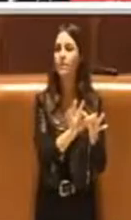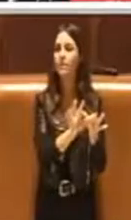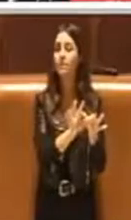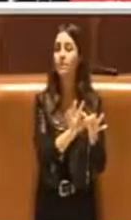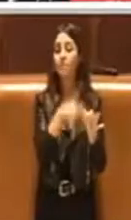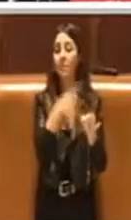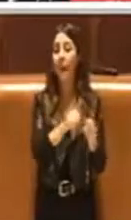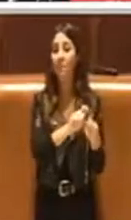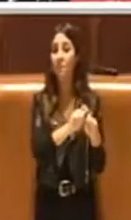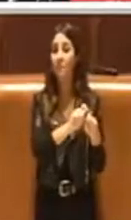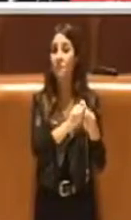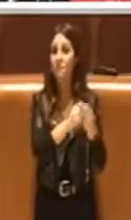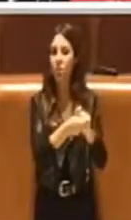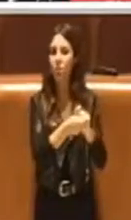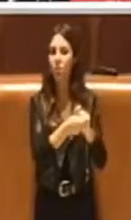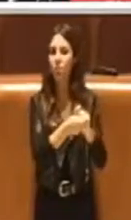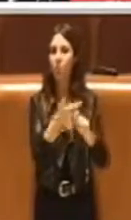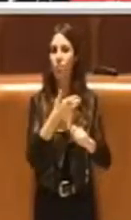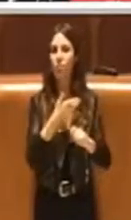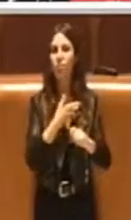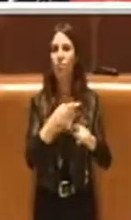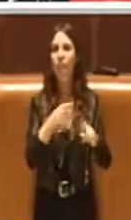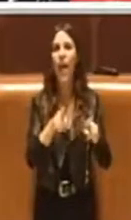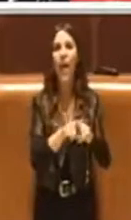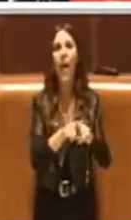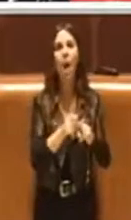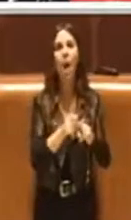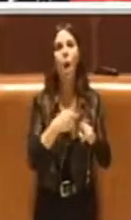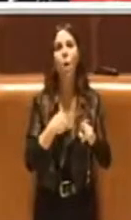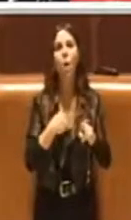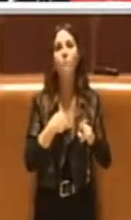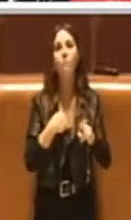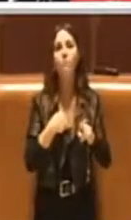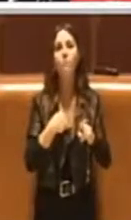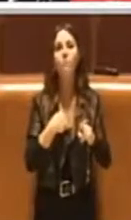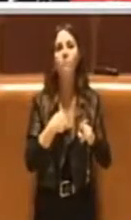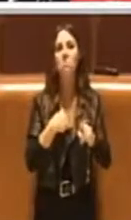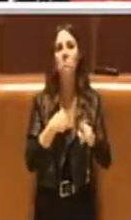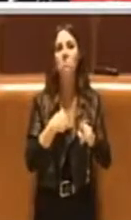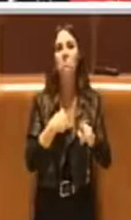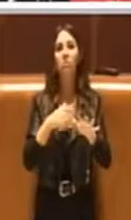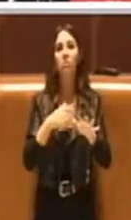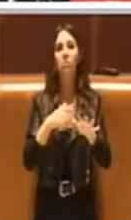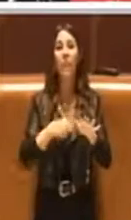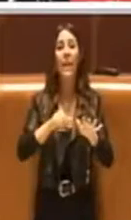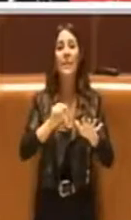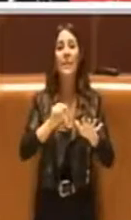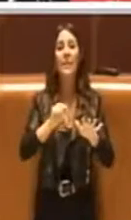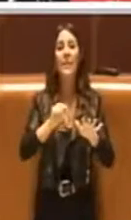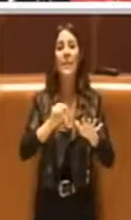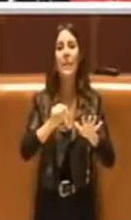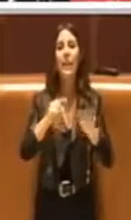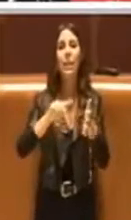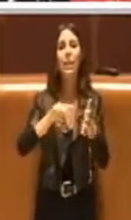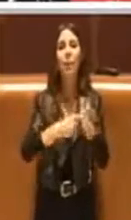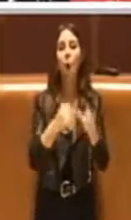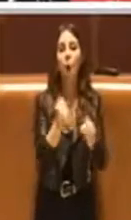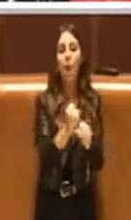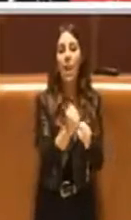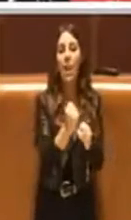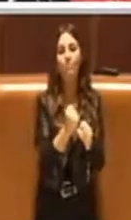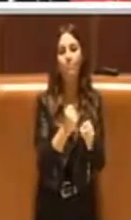variazione troviamo un taglio di opere significativo se non ricordo male circa 70 milioni e